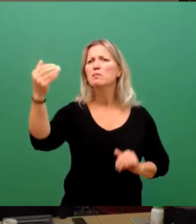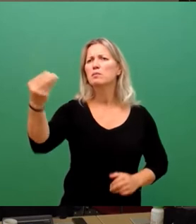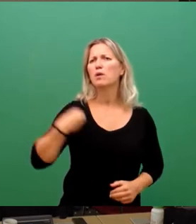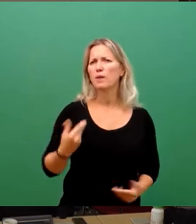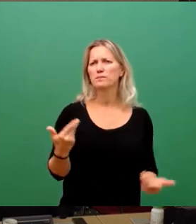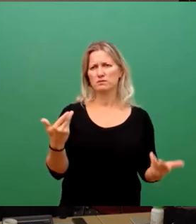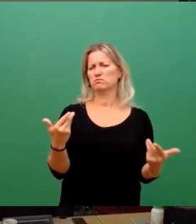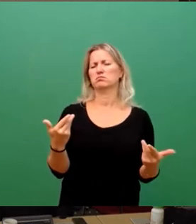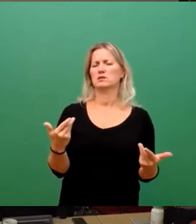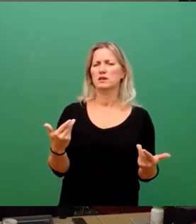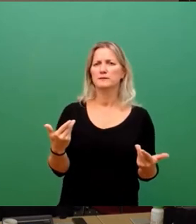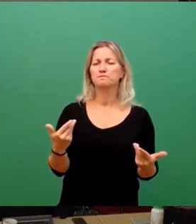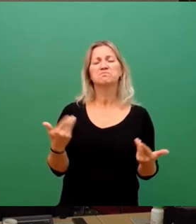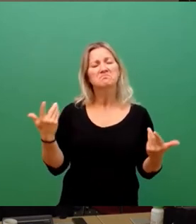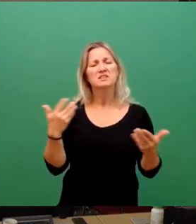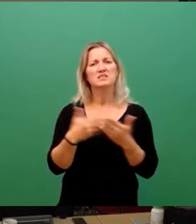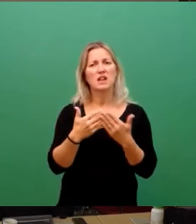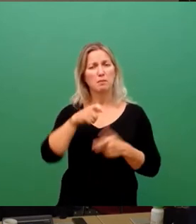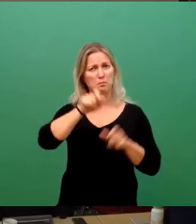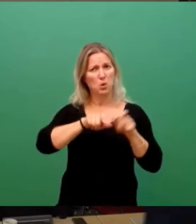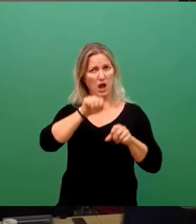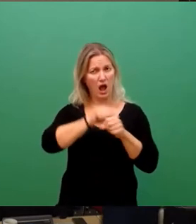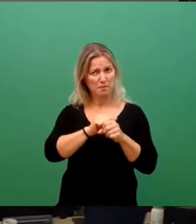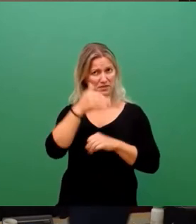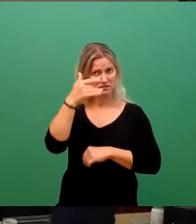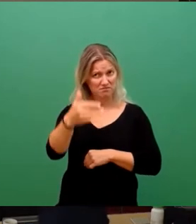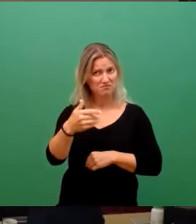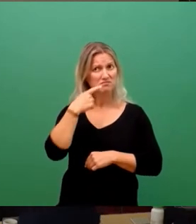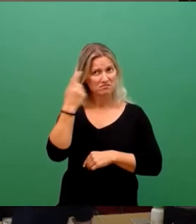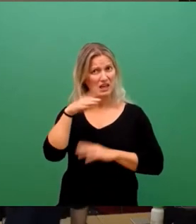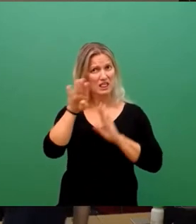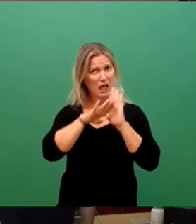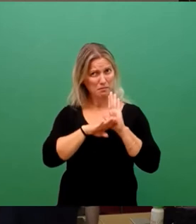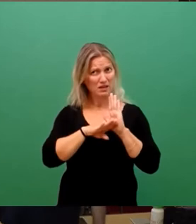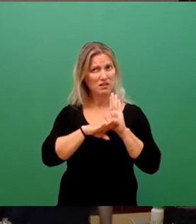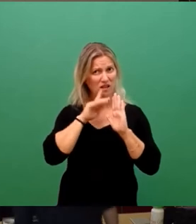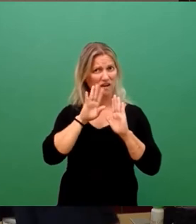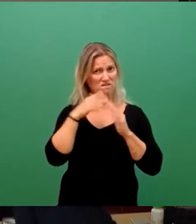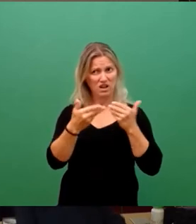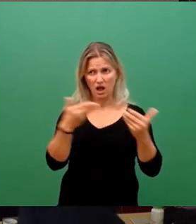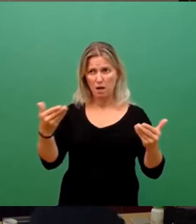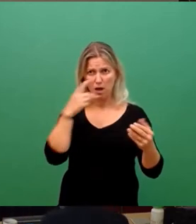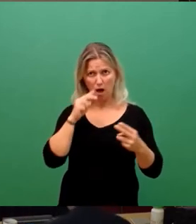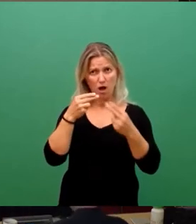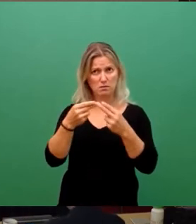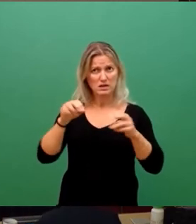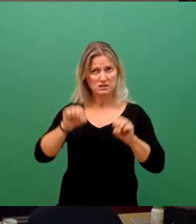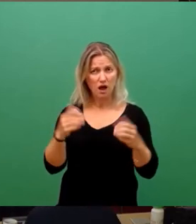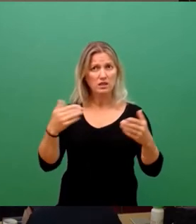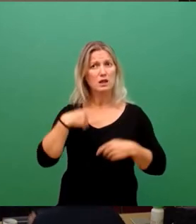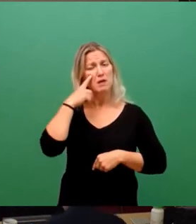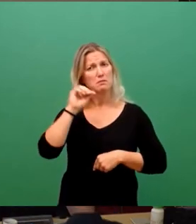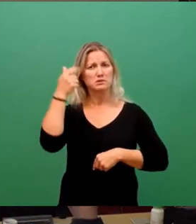die Bürgerämter perspektivisch ihre Terminvergabe anpassen? Ich spreche hier insbesondere von den Timeslots,